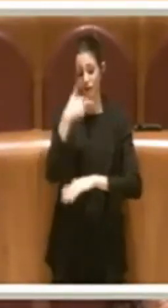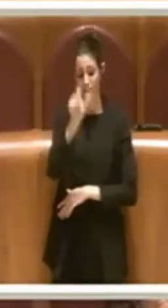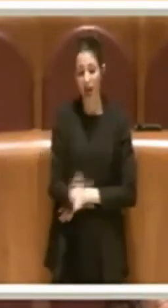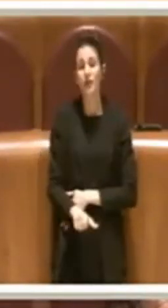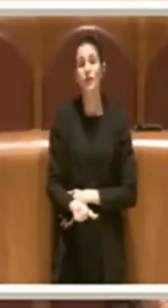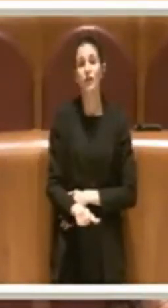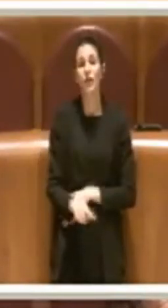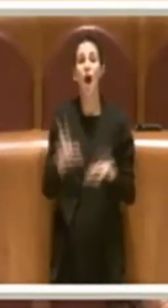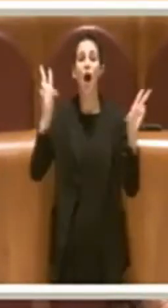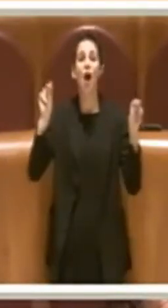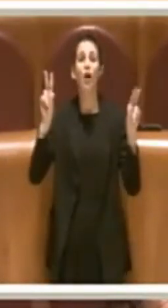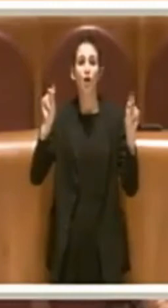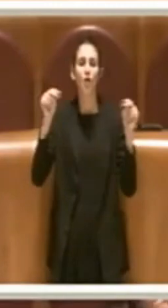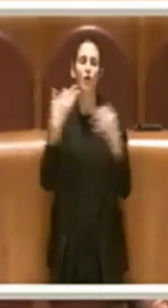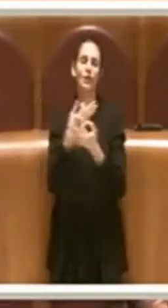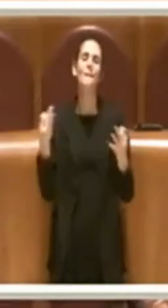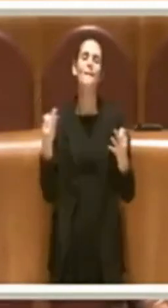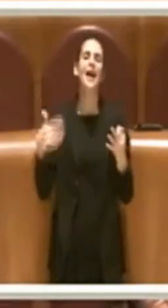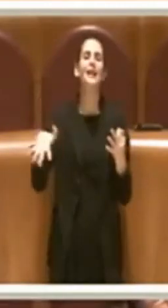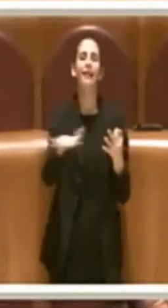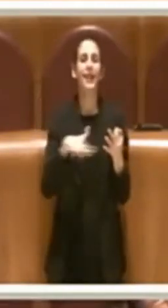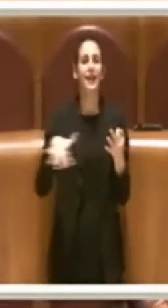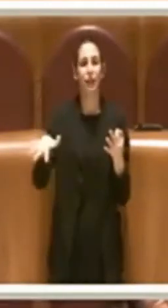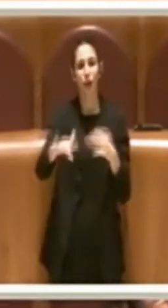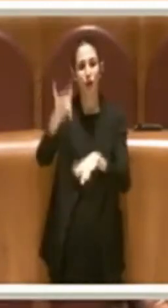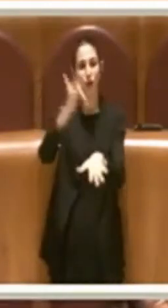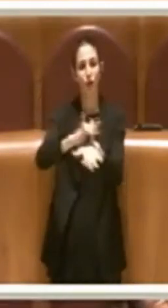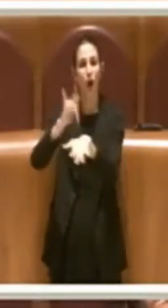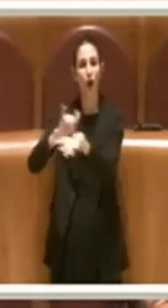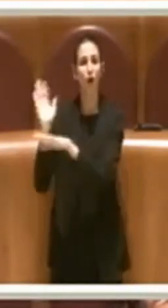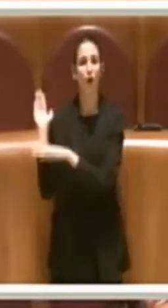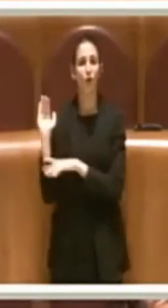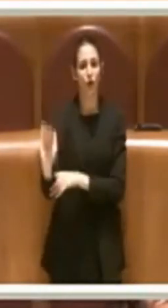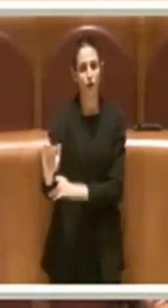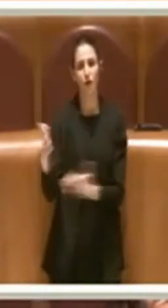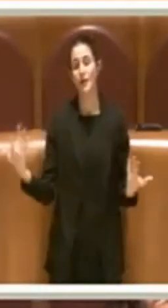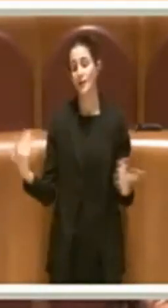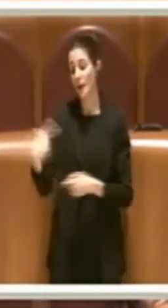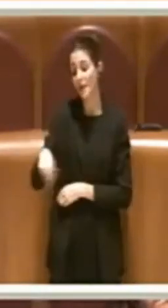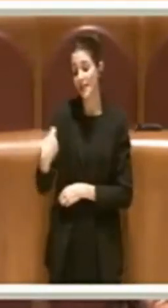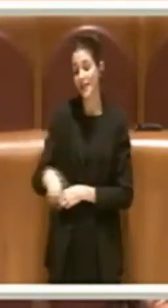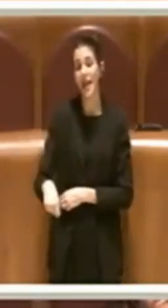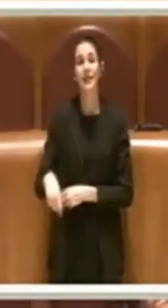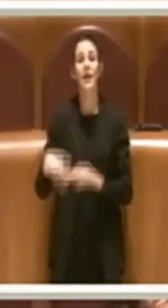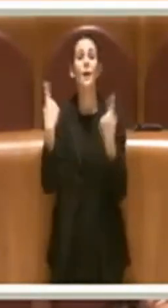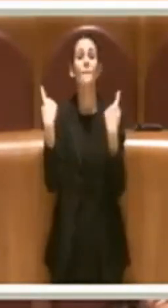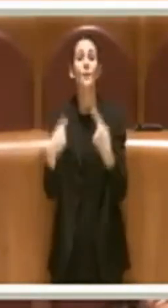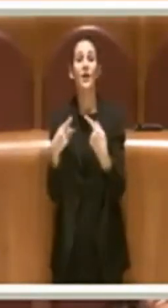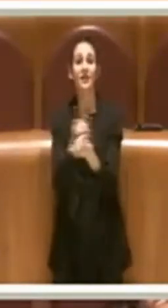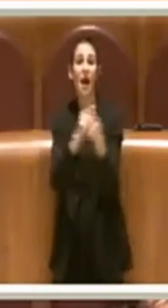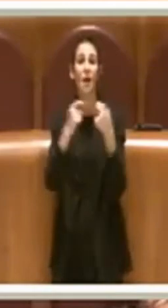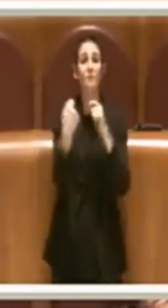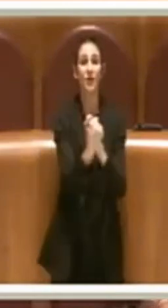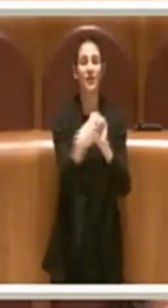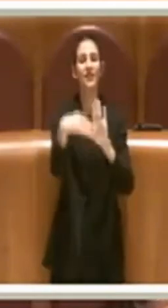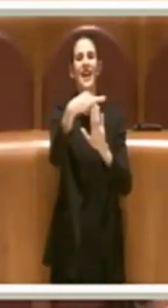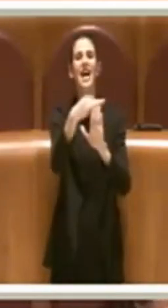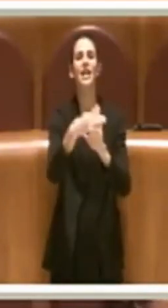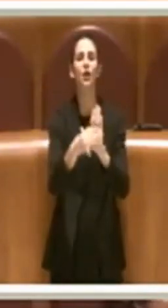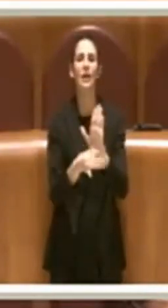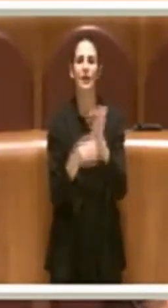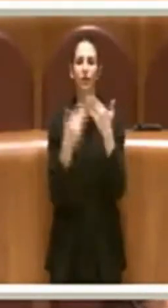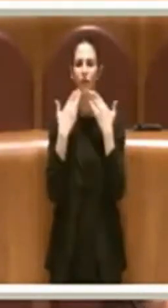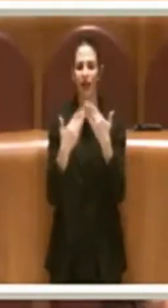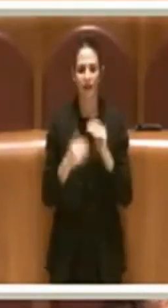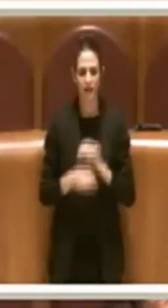territorio, con le persone che mi chiedono del tema. Quindi per il momento, Presidente, questa è la modifica che facciamo al regolamento. Grazie.